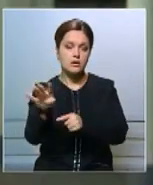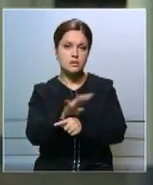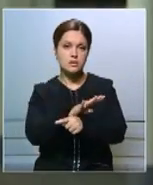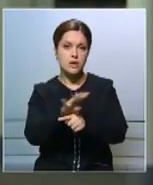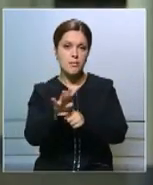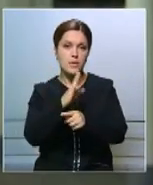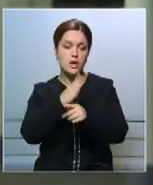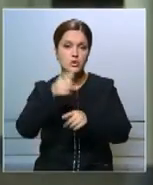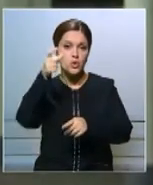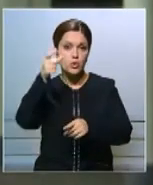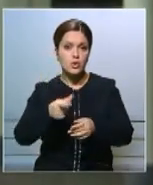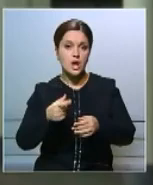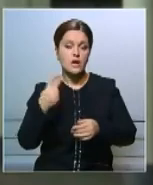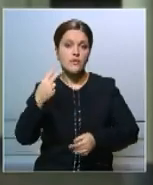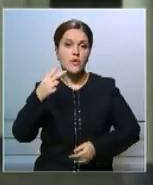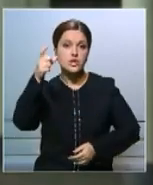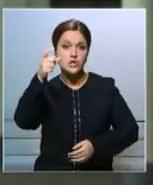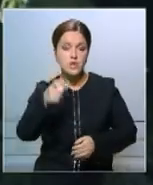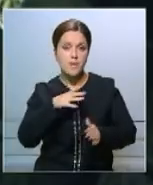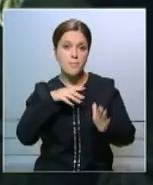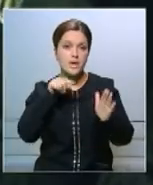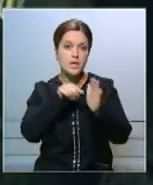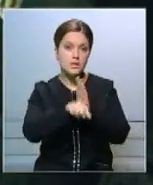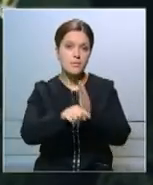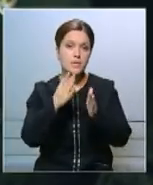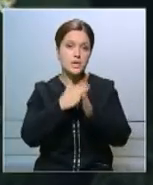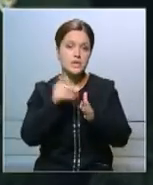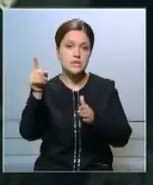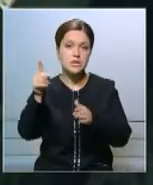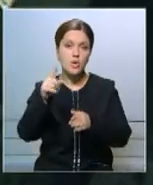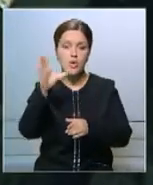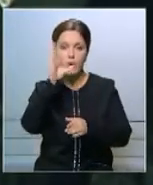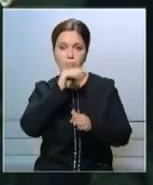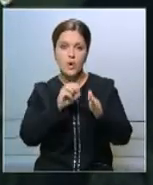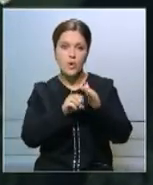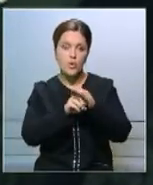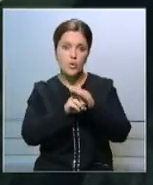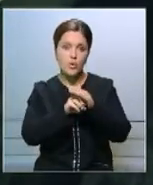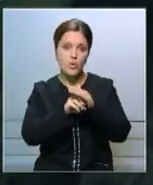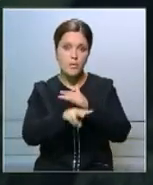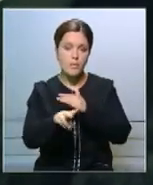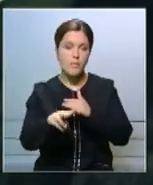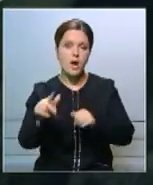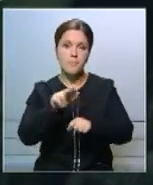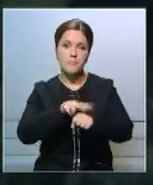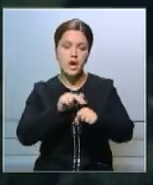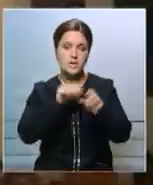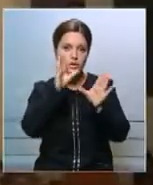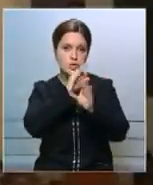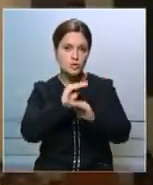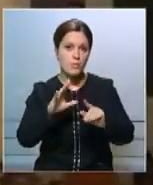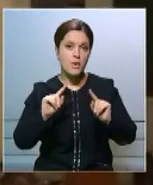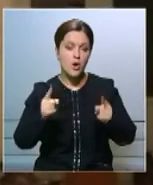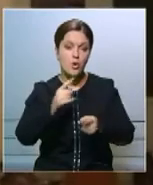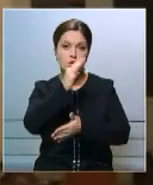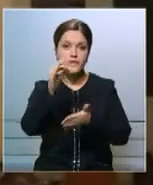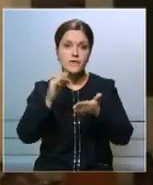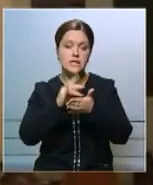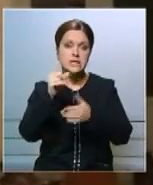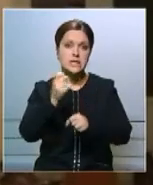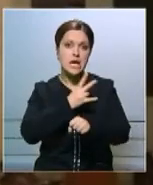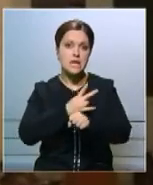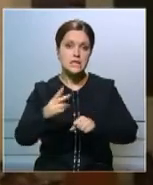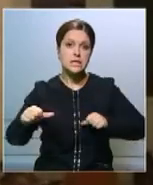попадался. В тот момент в здании находились около 20 человек. Нападавшие успели скрыться до прибытия полиции. Ответственность за